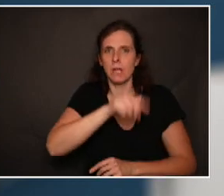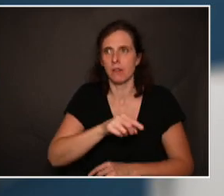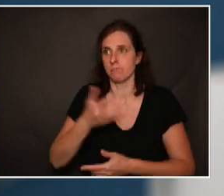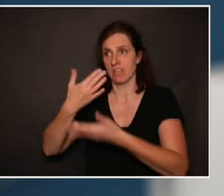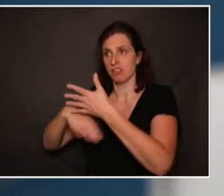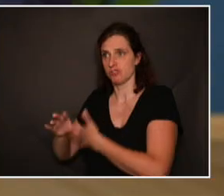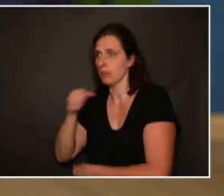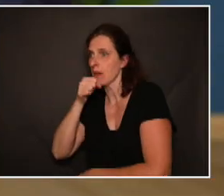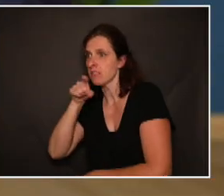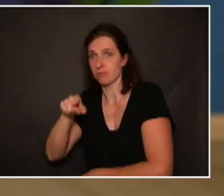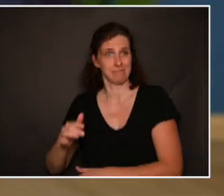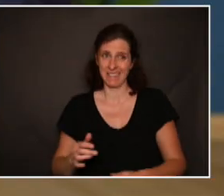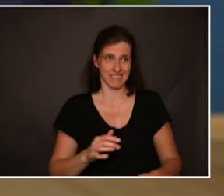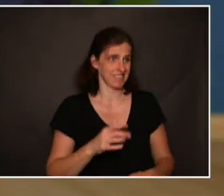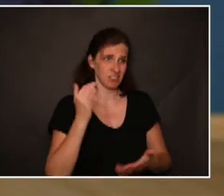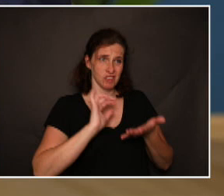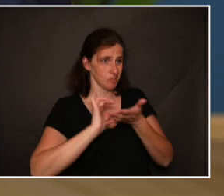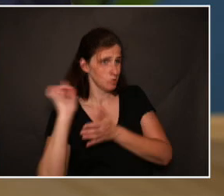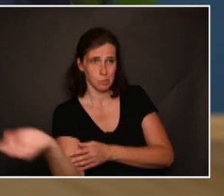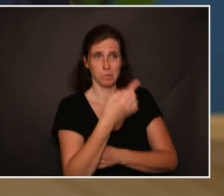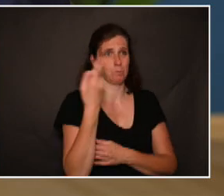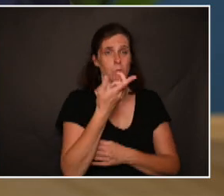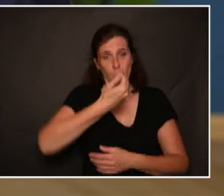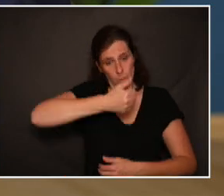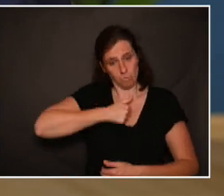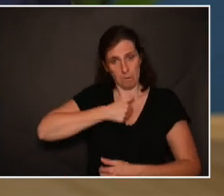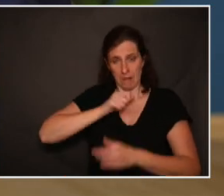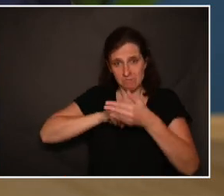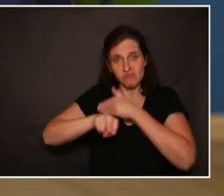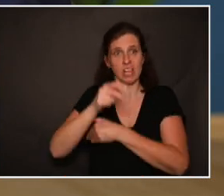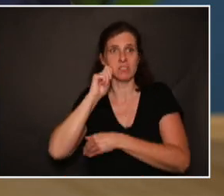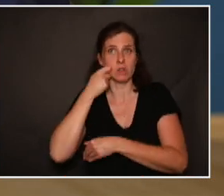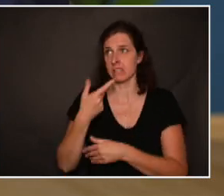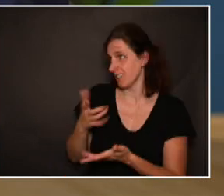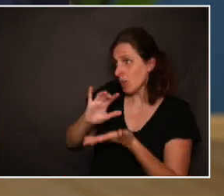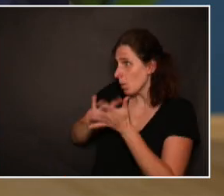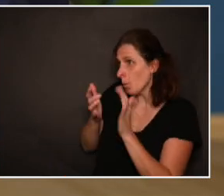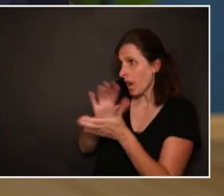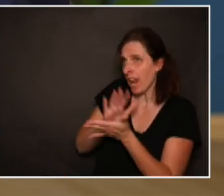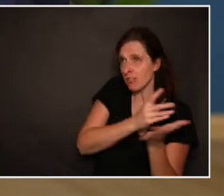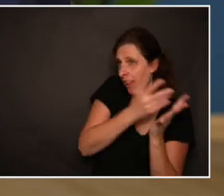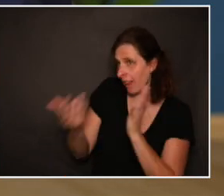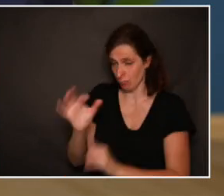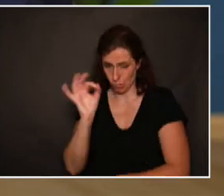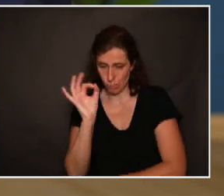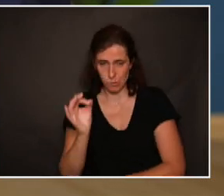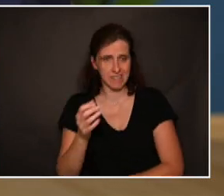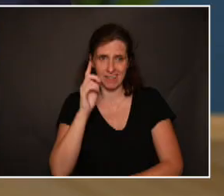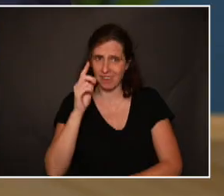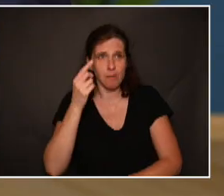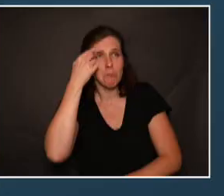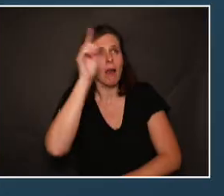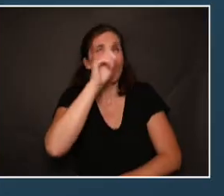les adultes, que nous-mêmes, on continue à aller... À tout âge. À tout âge. Il ne faut surtout pas croire que passé